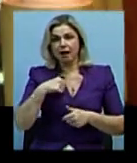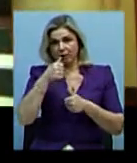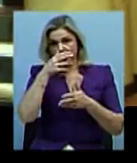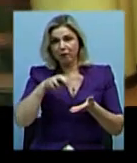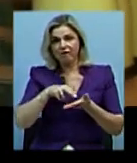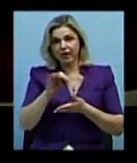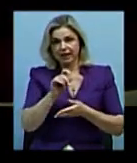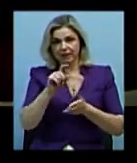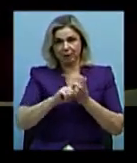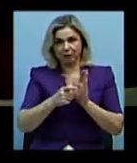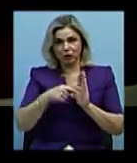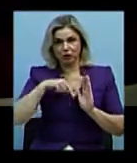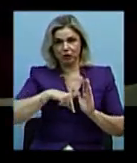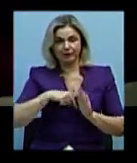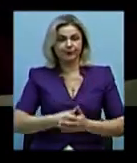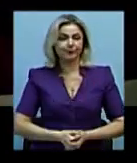приміщення.